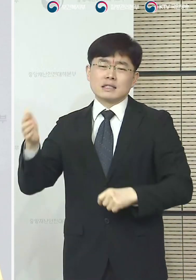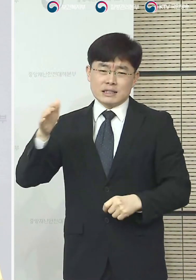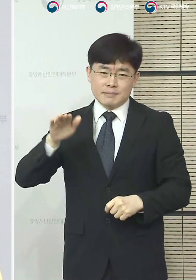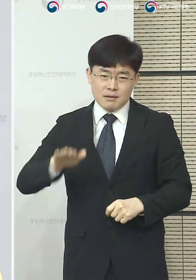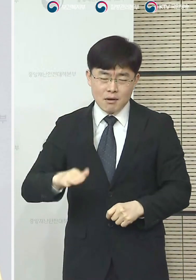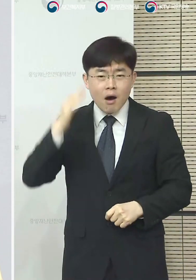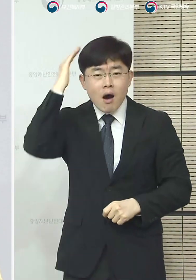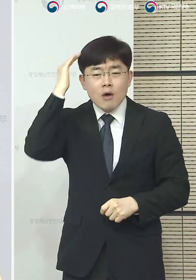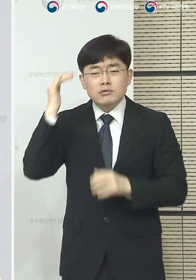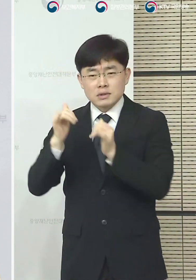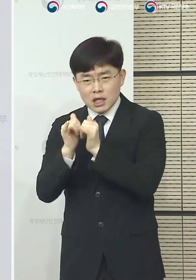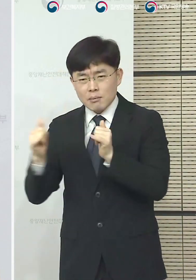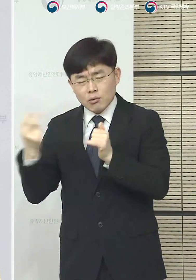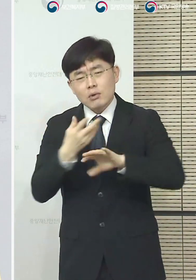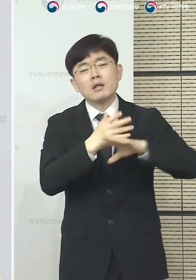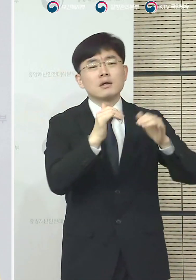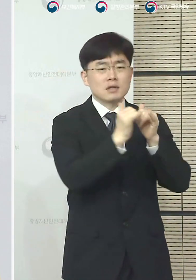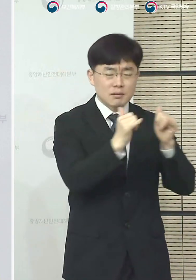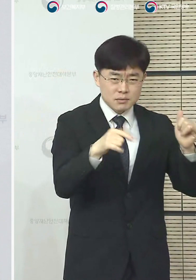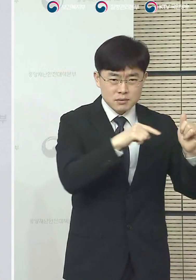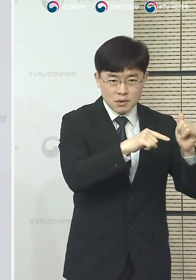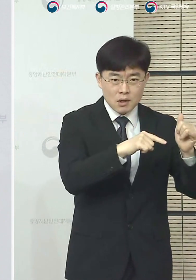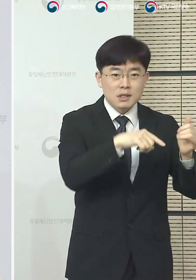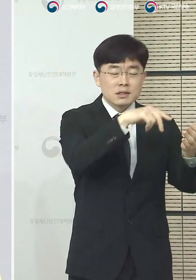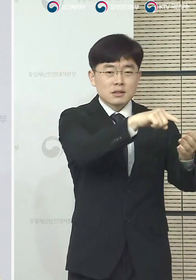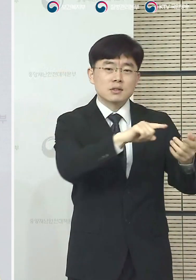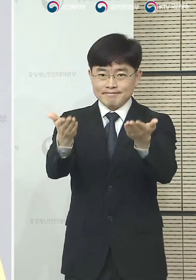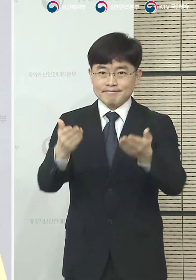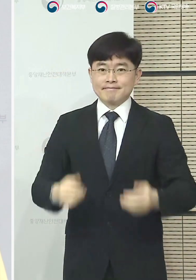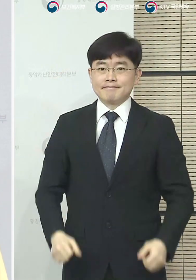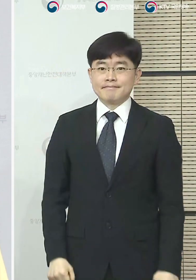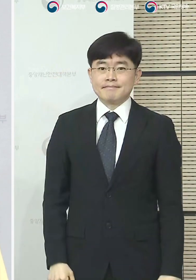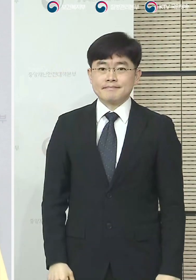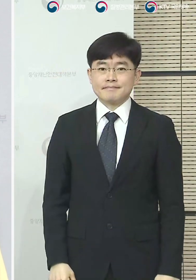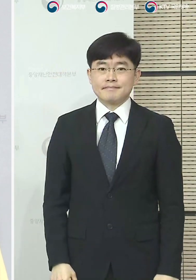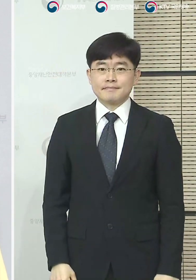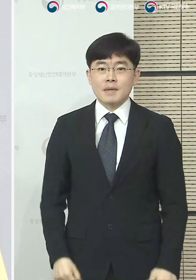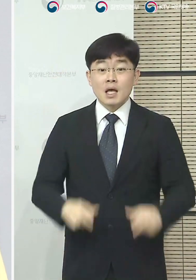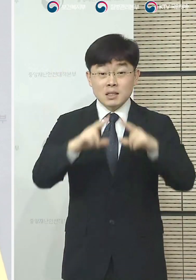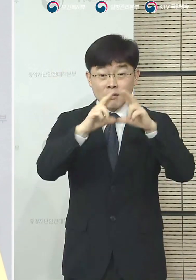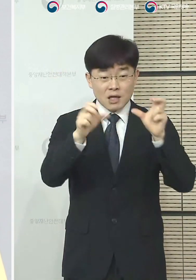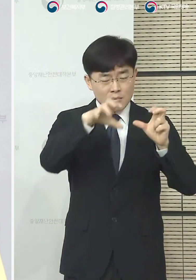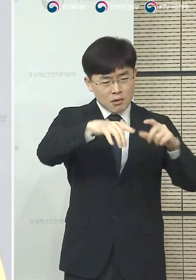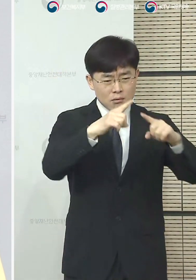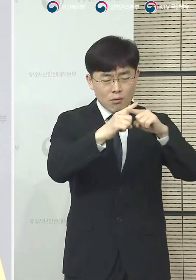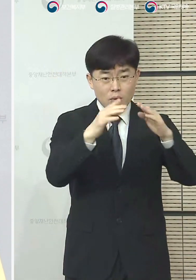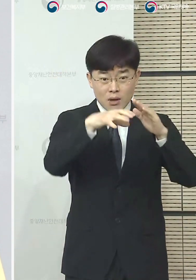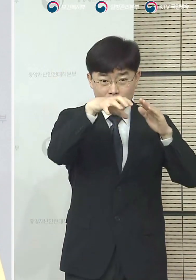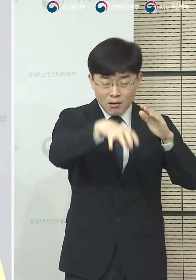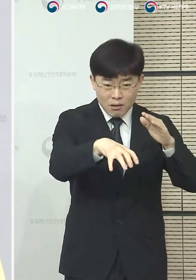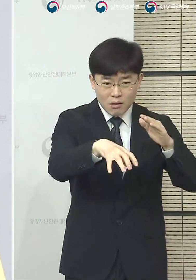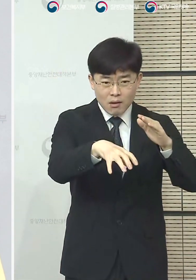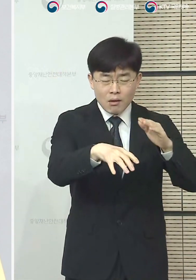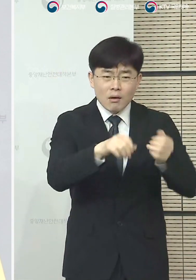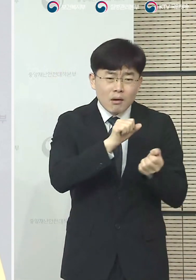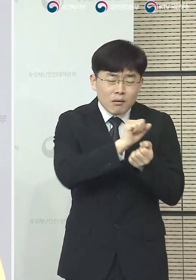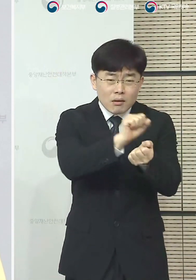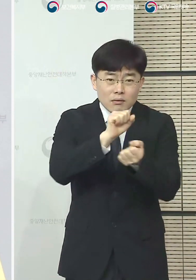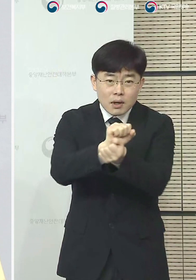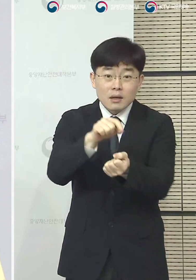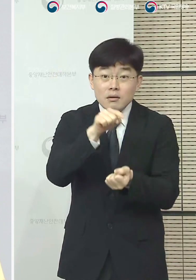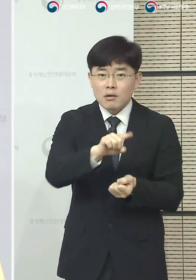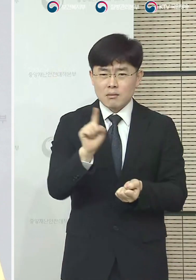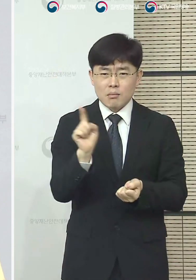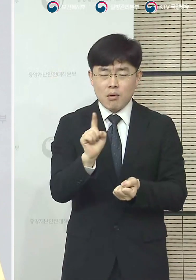외국인 입국자분들의 이해와 협조를 부탁드립니다. 성남 지역 교회의 집단 감염 사례는